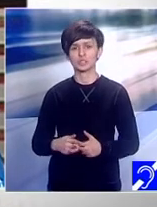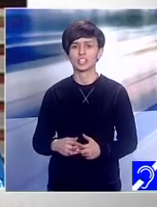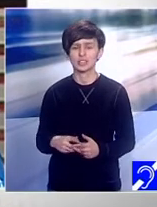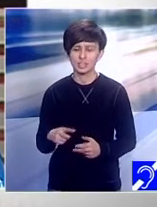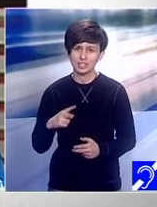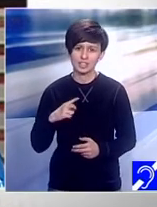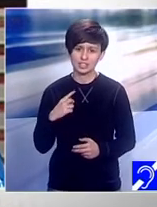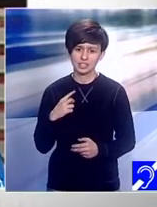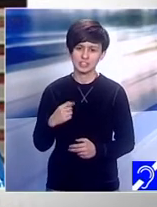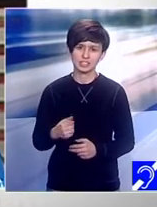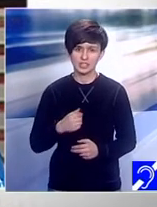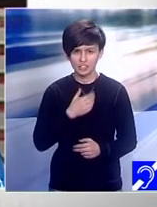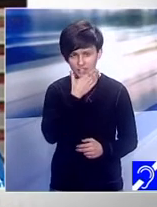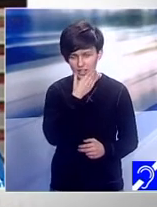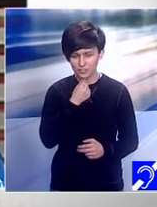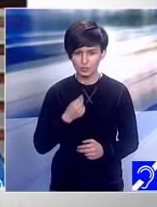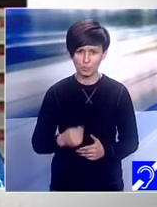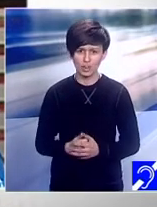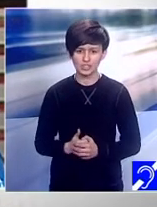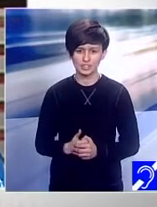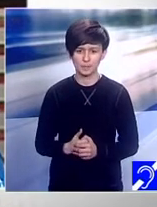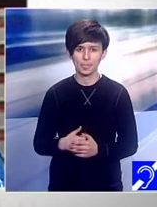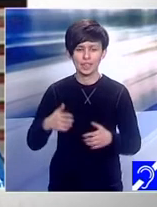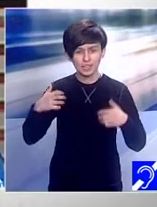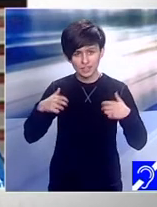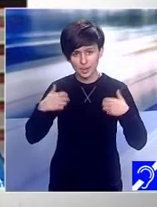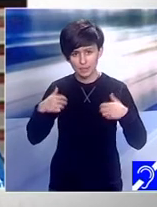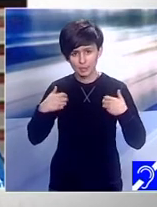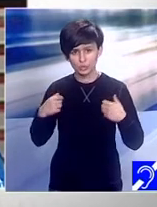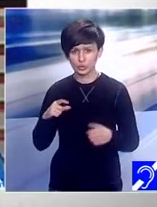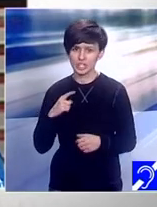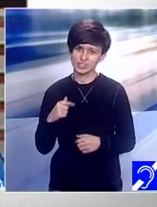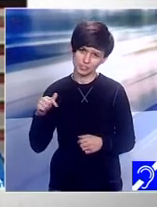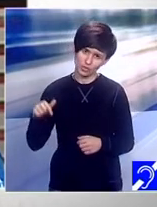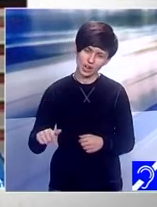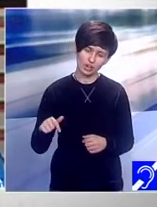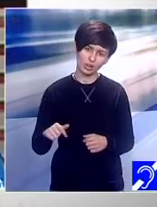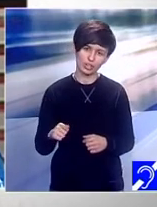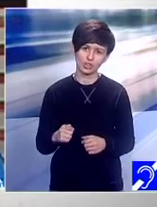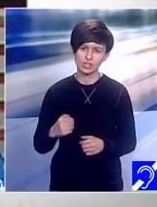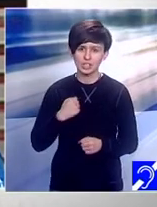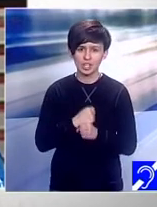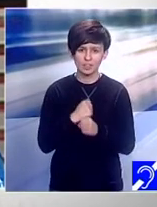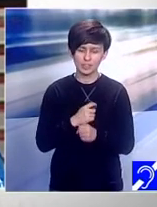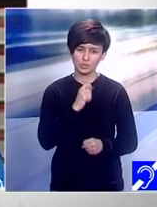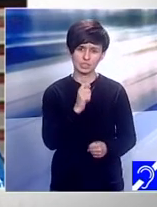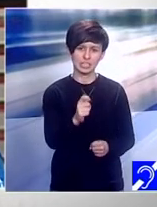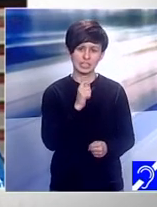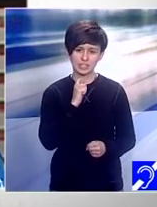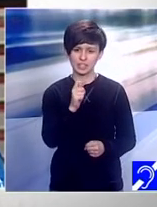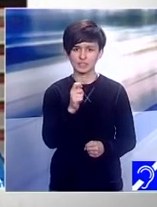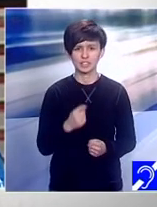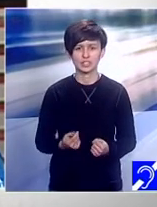-am procurat să fiu acolo. Am pus ganamarul în mișcare, am luat întrefiuri mii și mii de